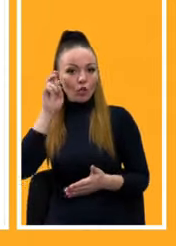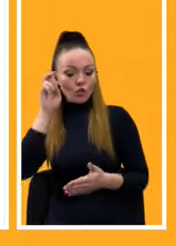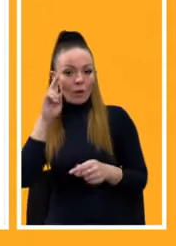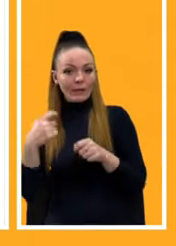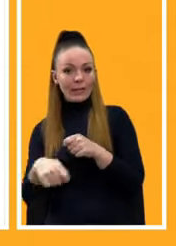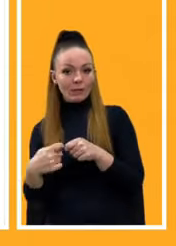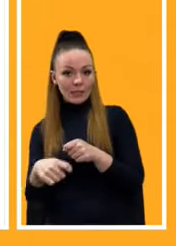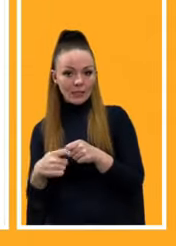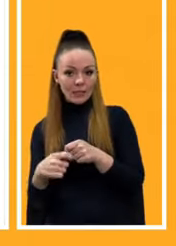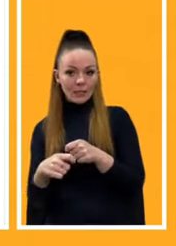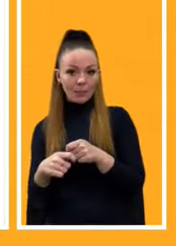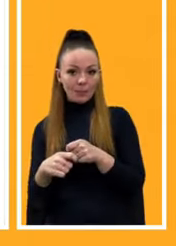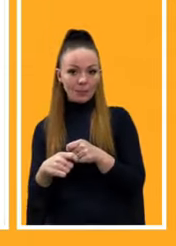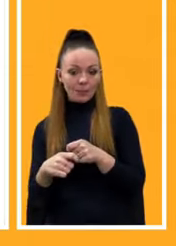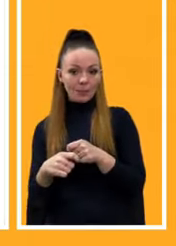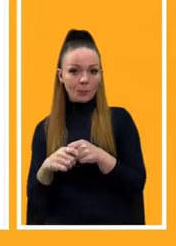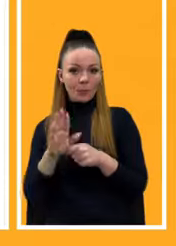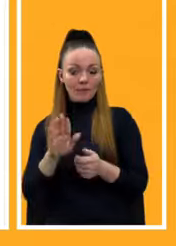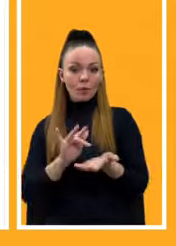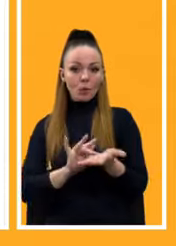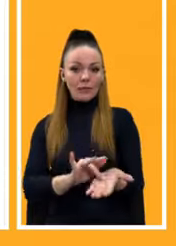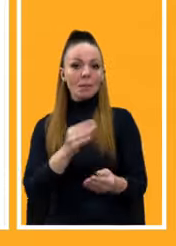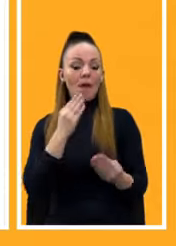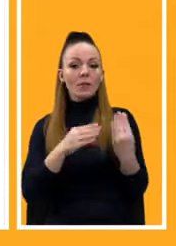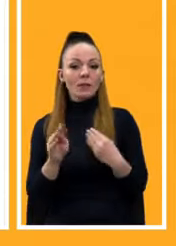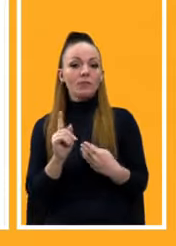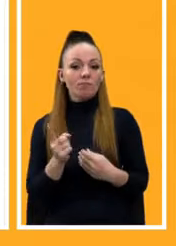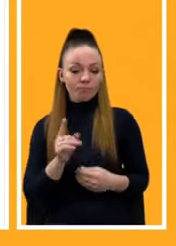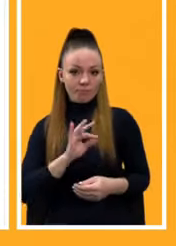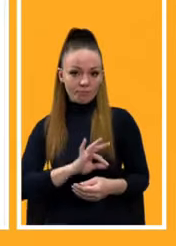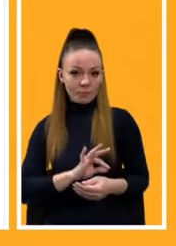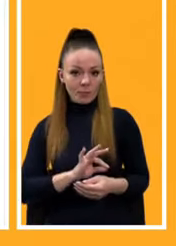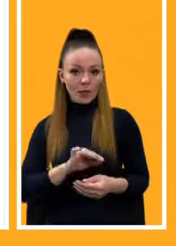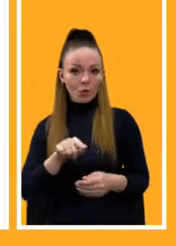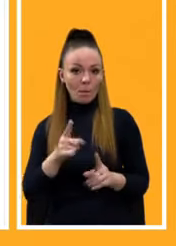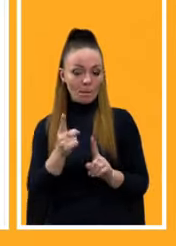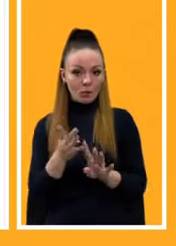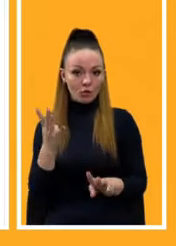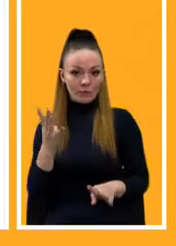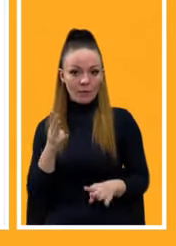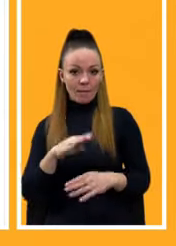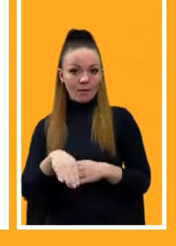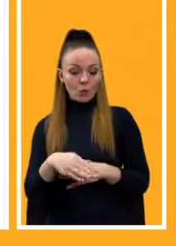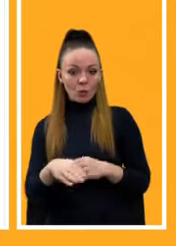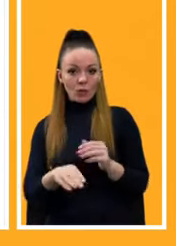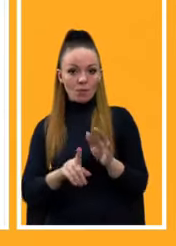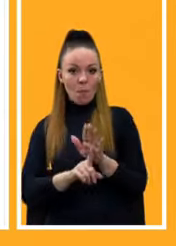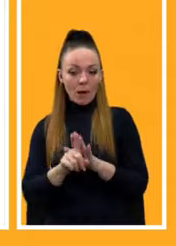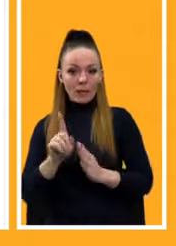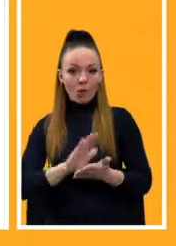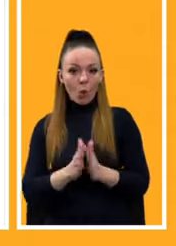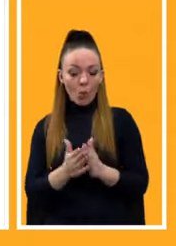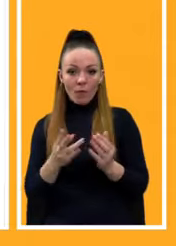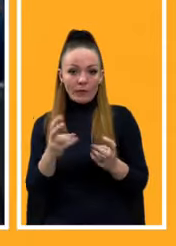в туризм ефективні. Тут, перш за все, відсутніх базових умов не дає ринку